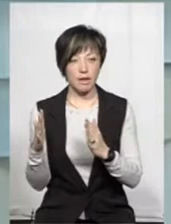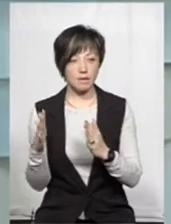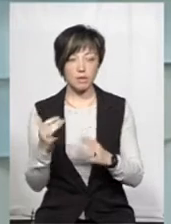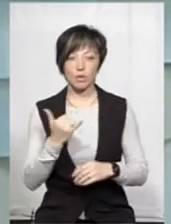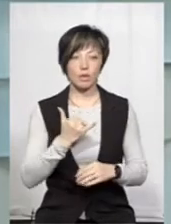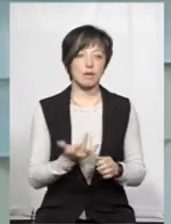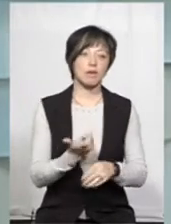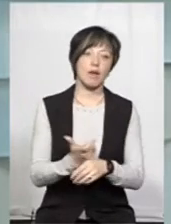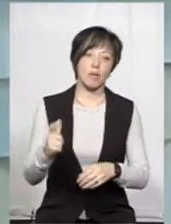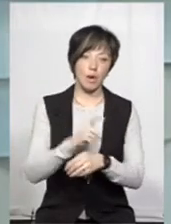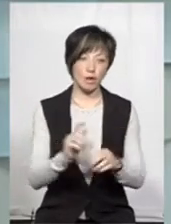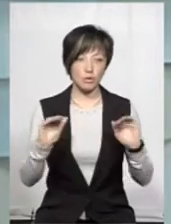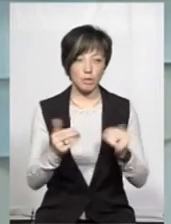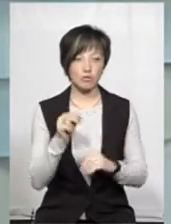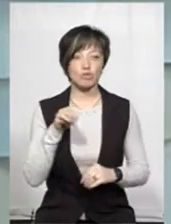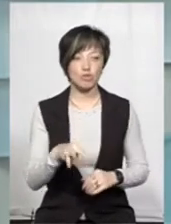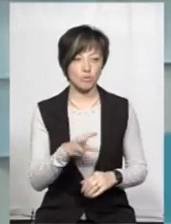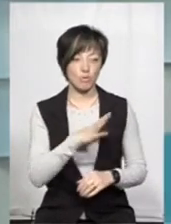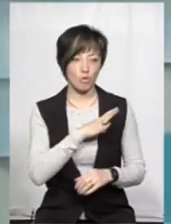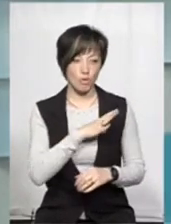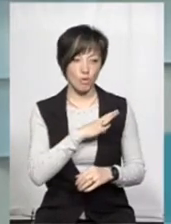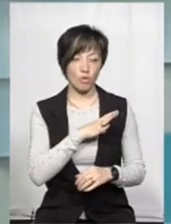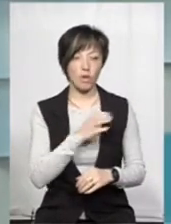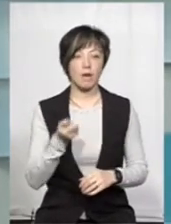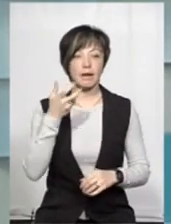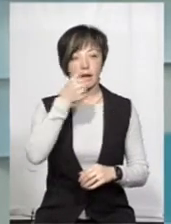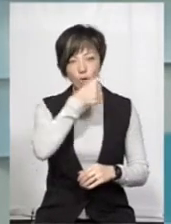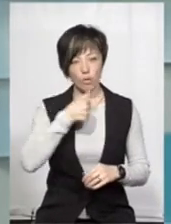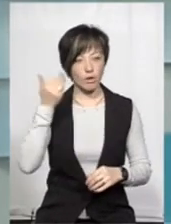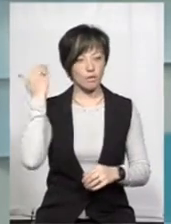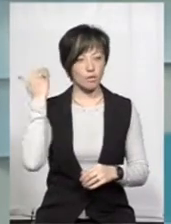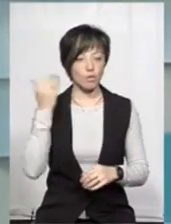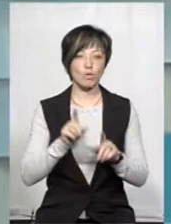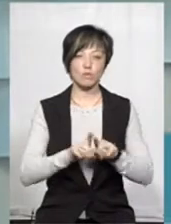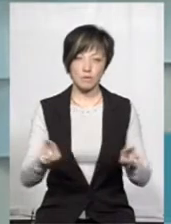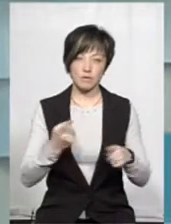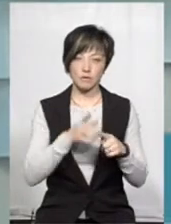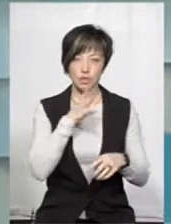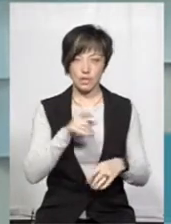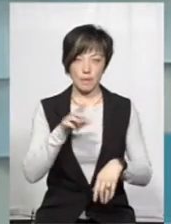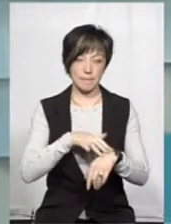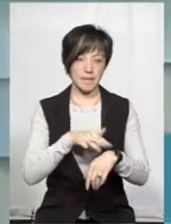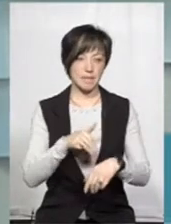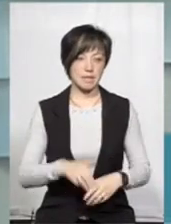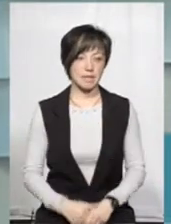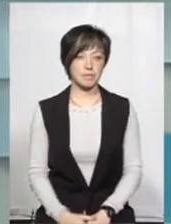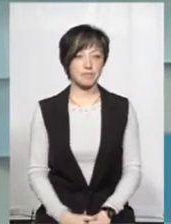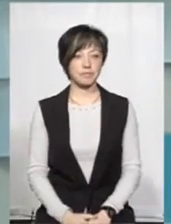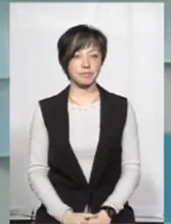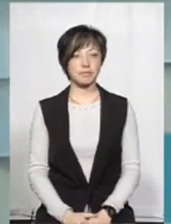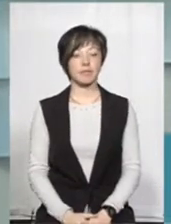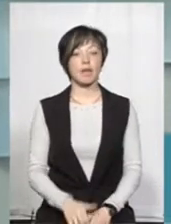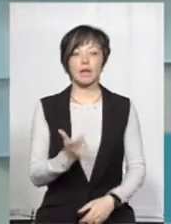набагато менше, ніж це було ще кілька років тому, а особливо, ніж це було у часи існування